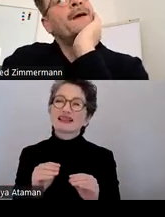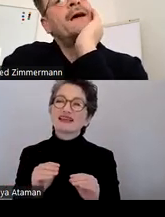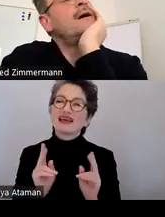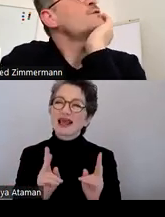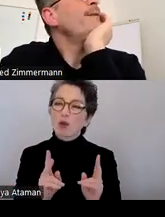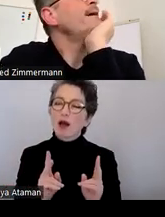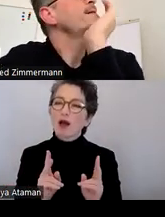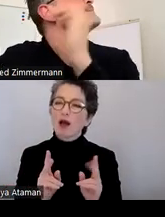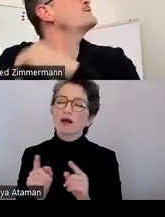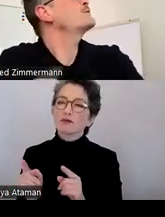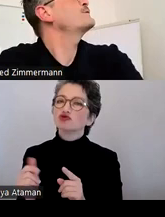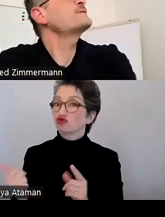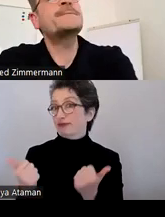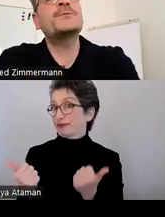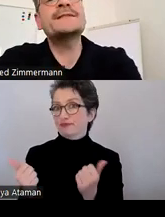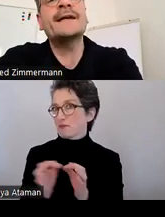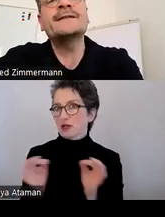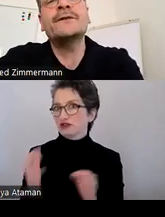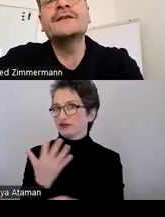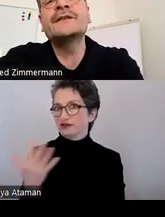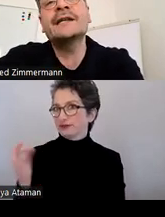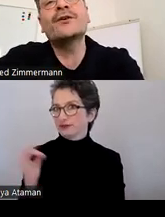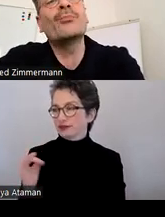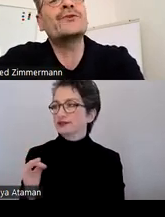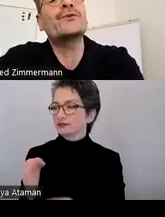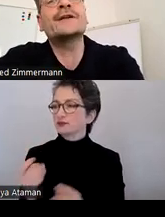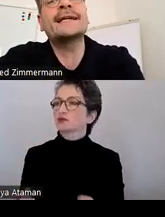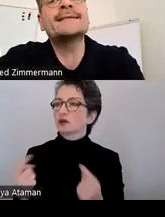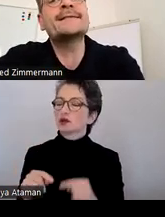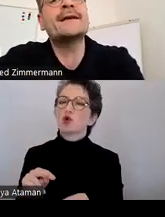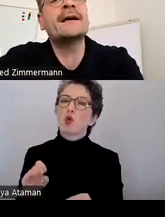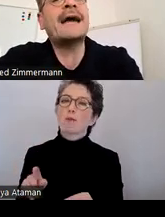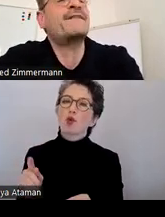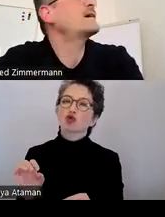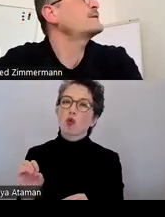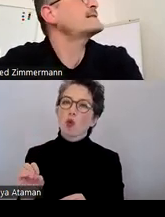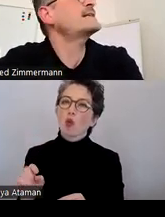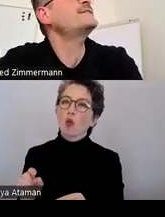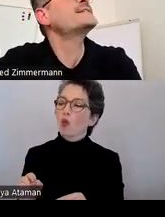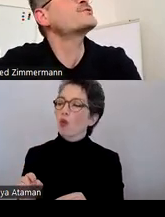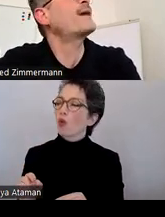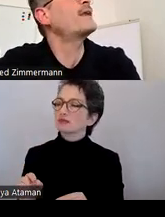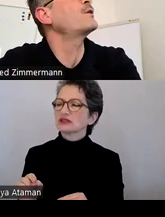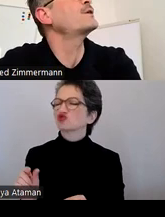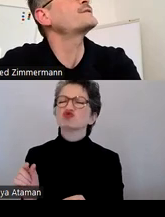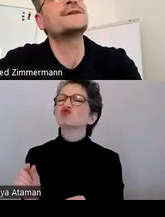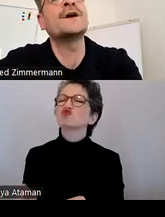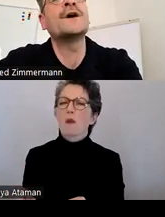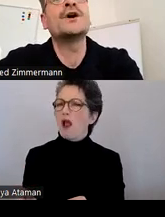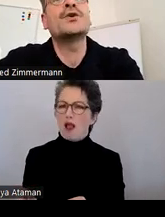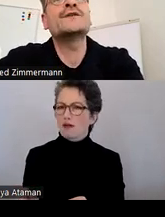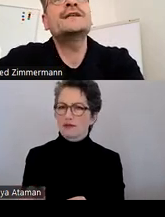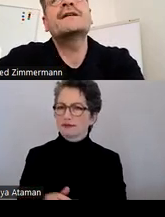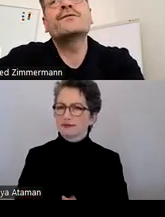super ist mit 55 Prozent und die Roboto Condensed einfach tatsächlich viel zu schmal läuft.